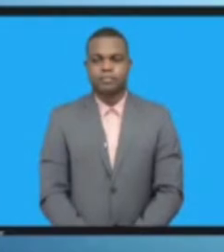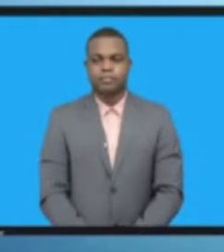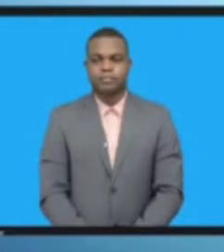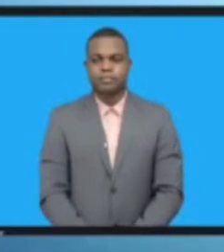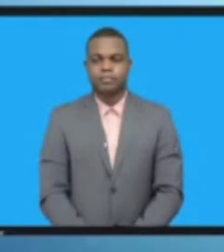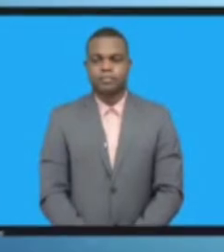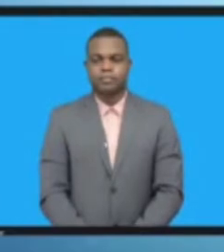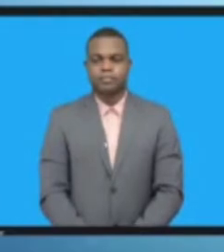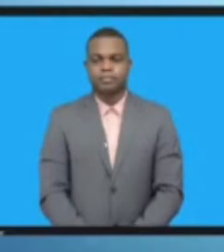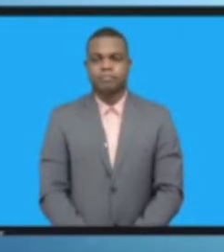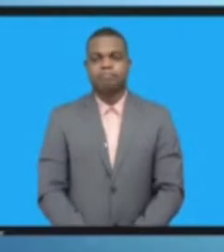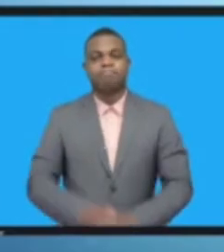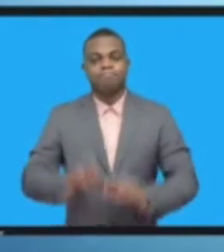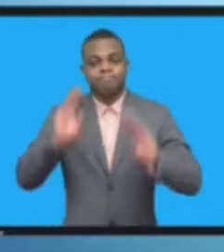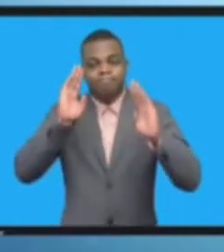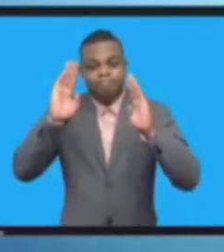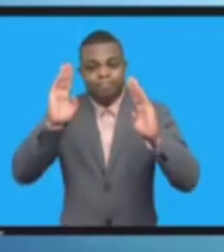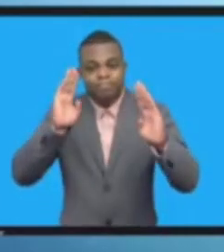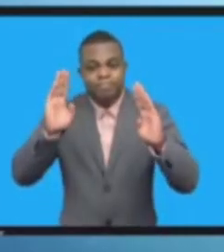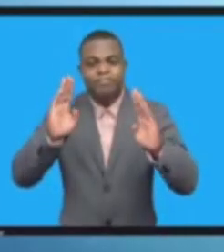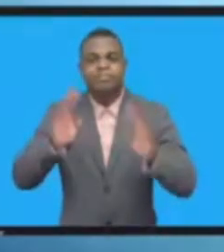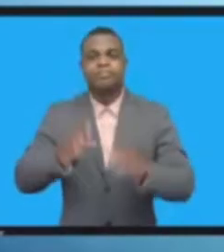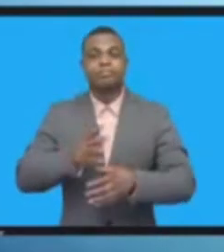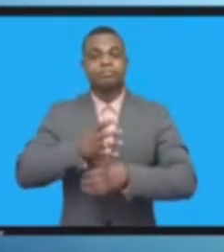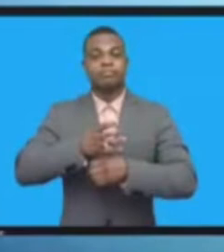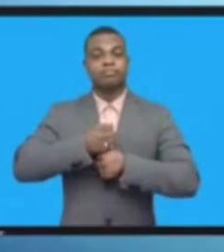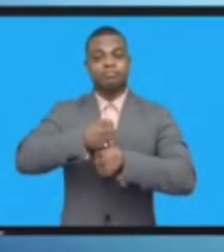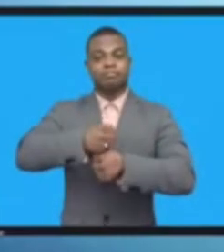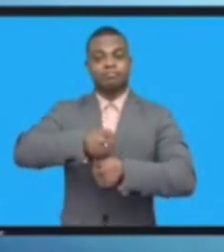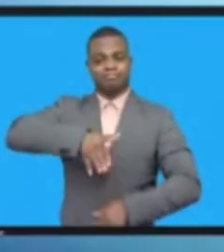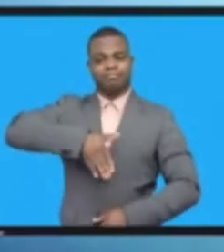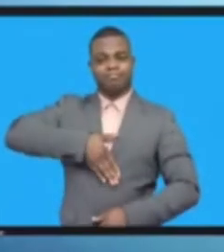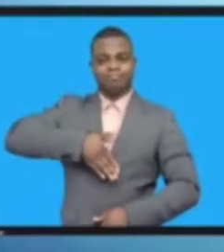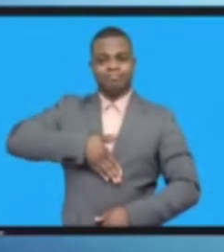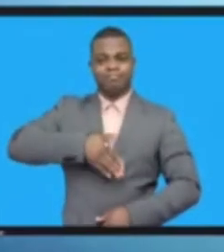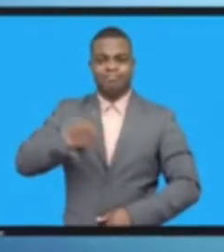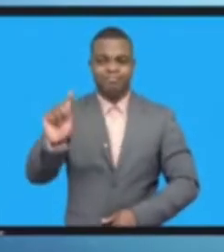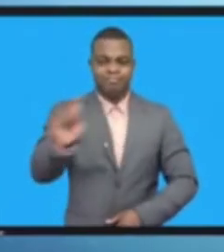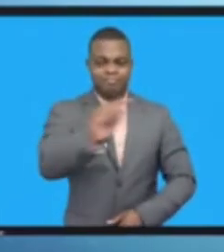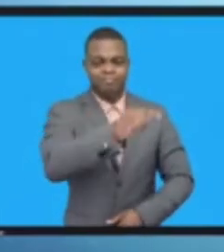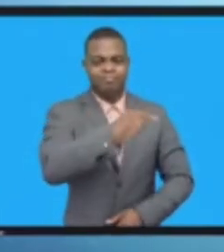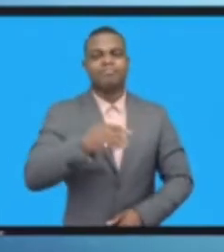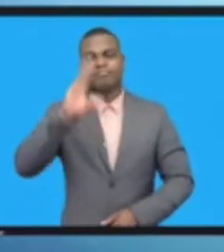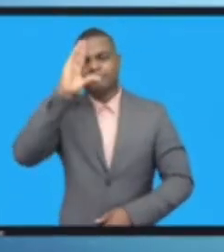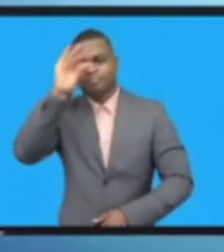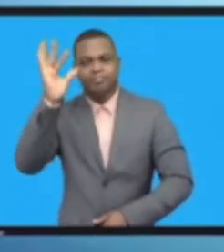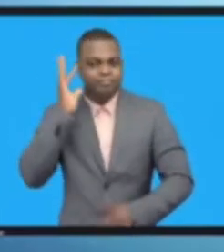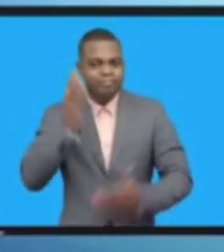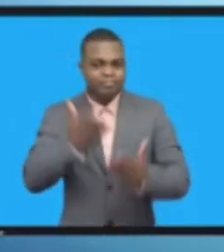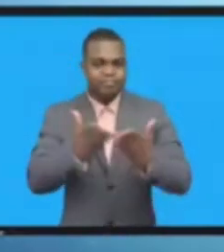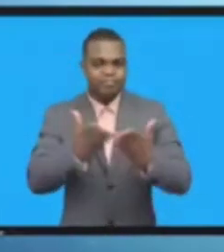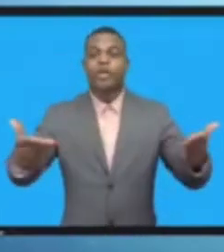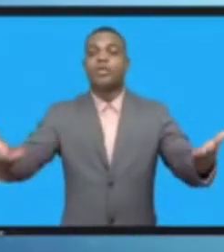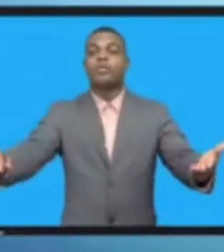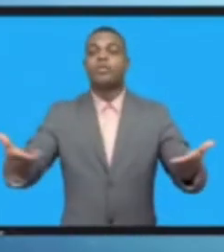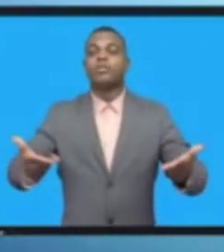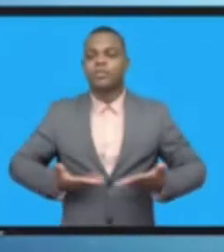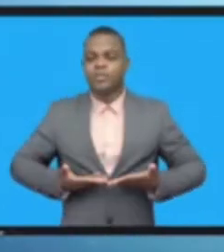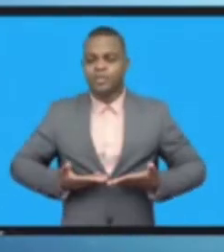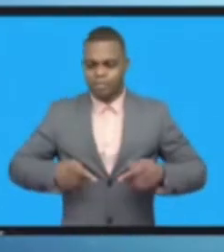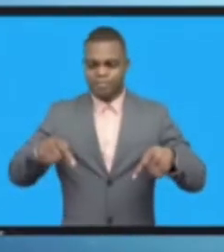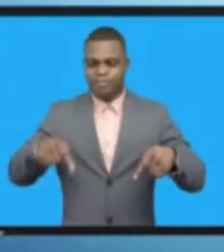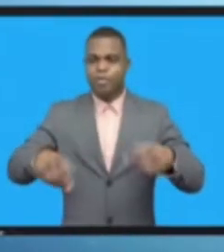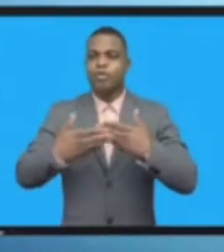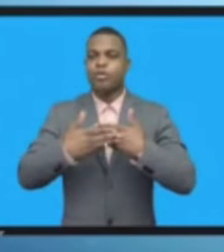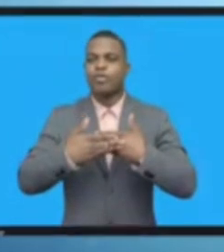الجلسة الافتتاحية لمنتدى حكمة الانترنت السابع عشر بدون مزيد